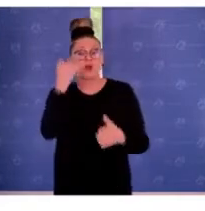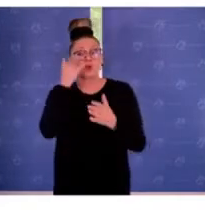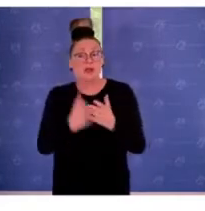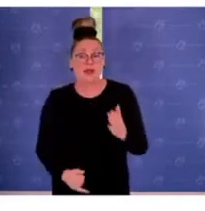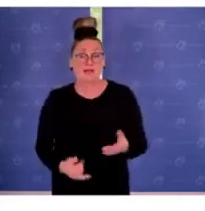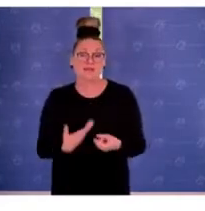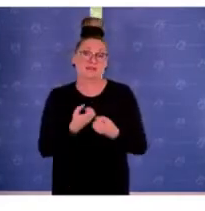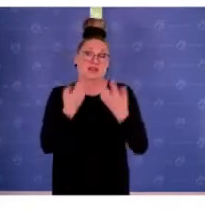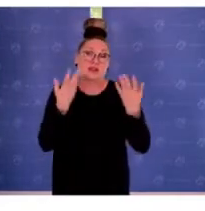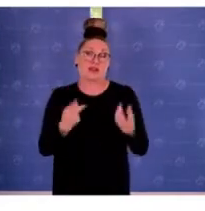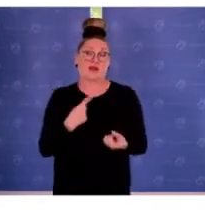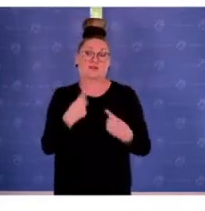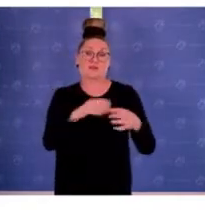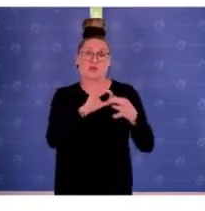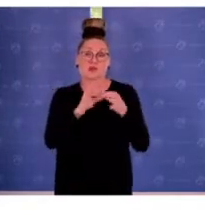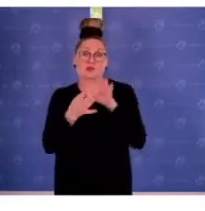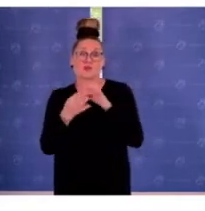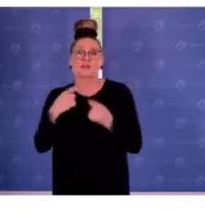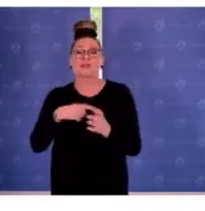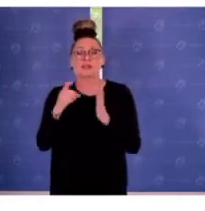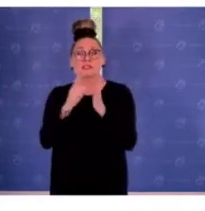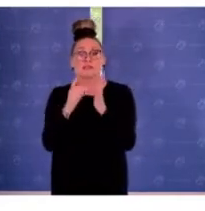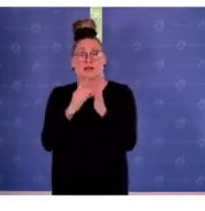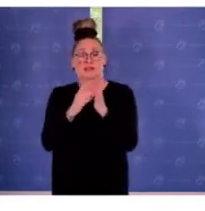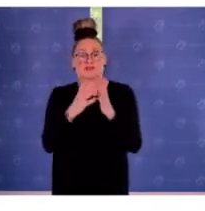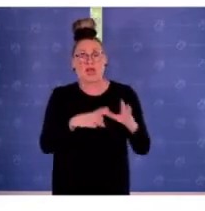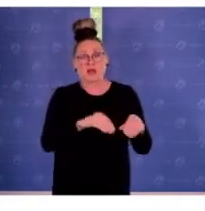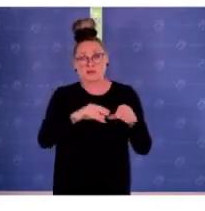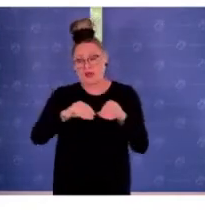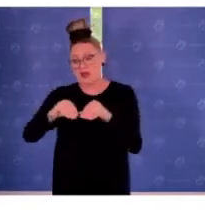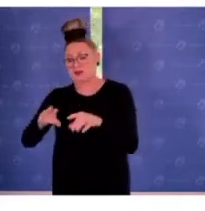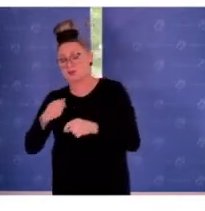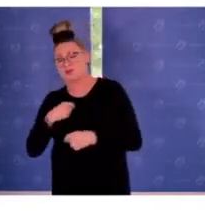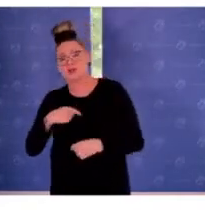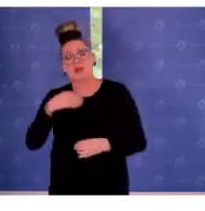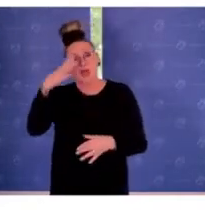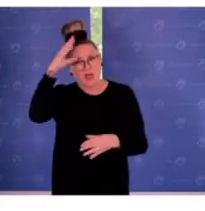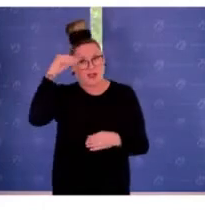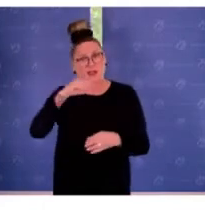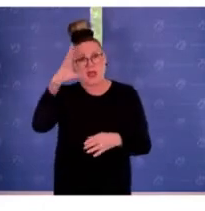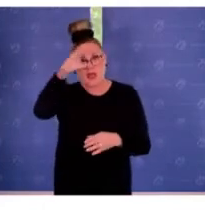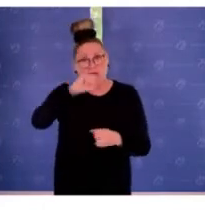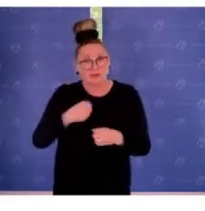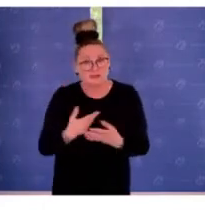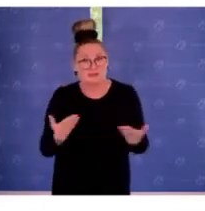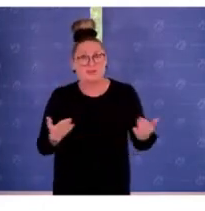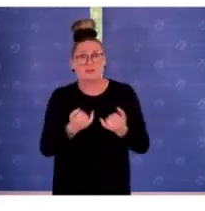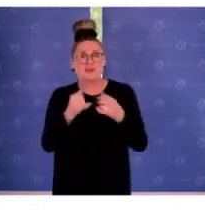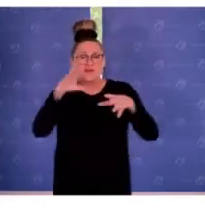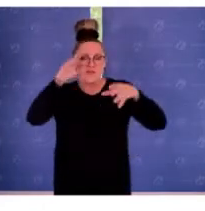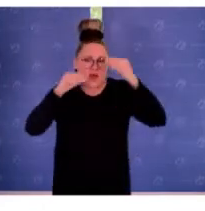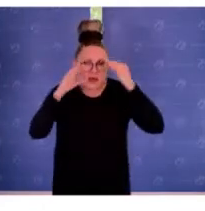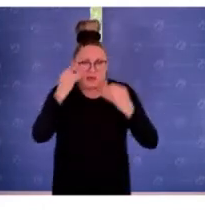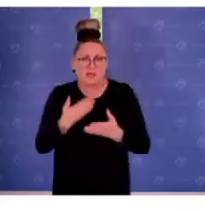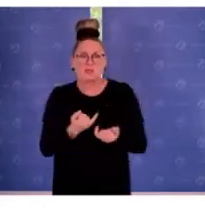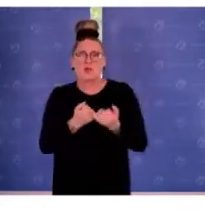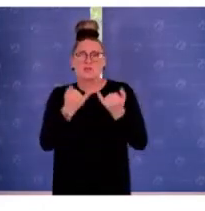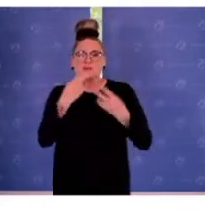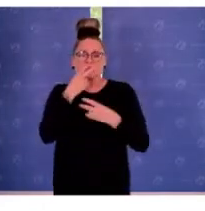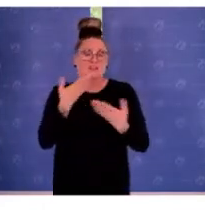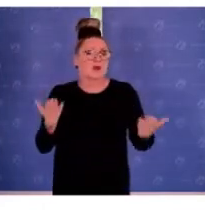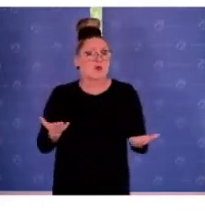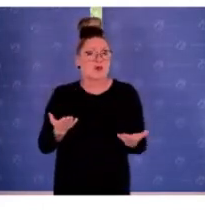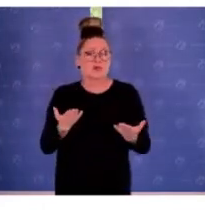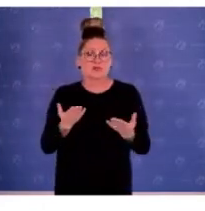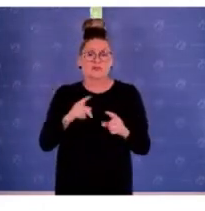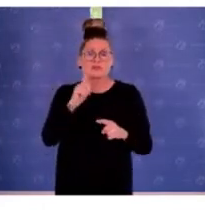natürlich auch die Verknüpfung der unterschiedlichen Datenansätze, der unterschiedlichen Erkenntnispotenziale, der Wahrnehmung von Entwicklungstendenzen im Feld